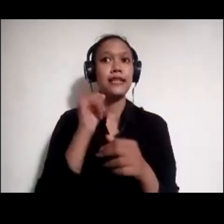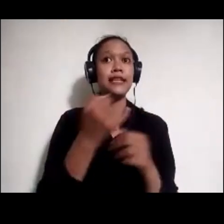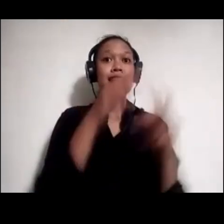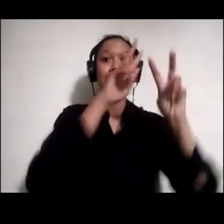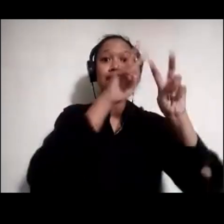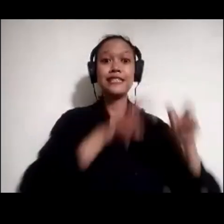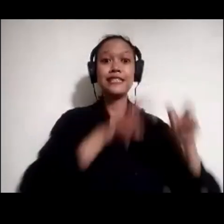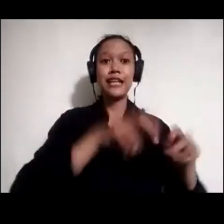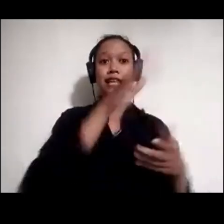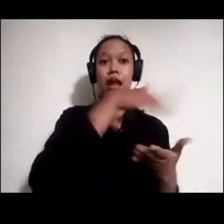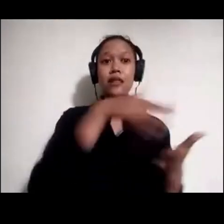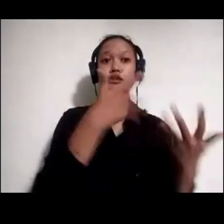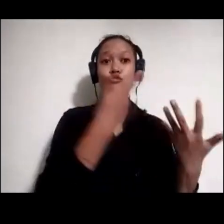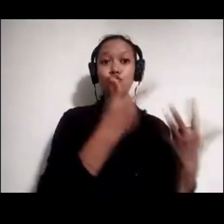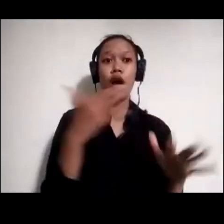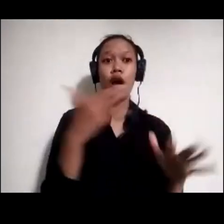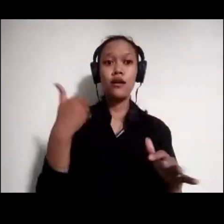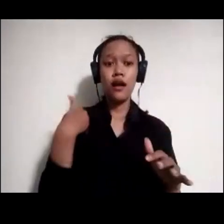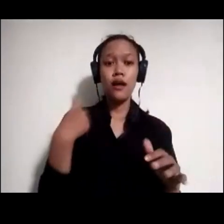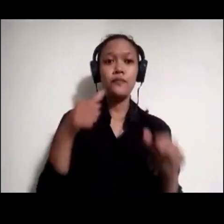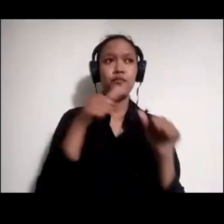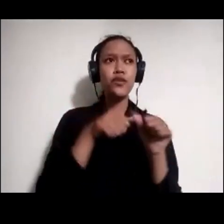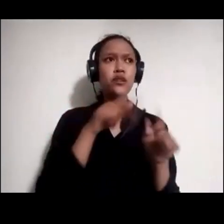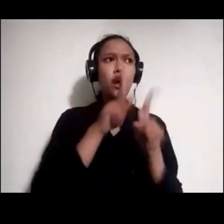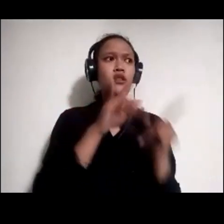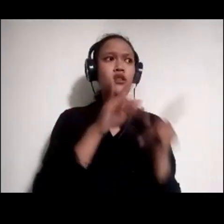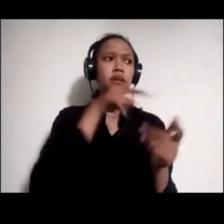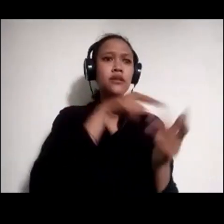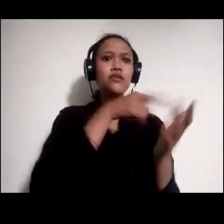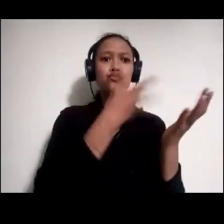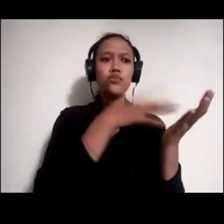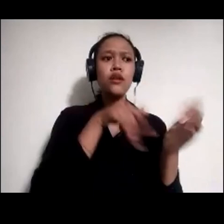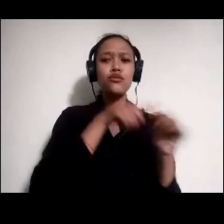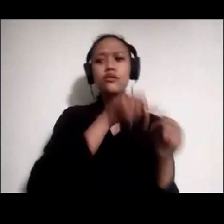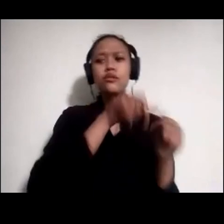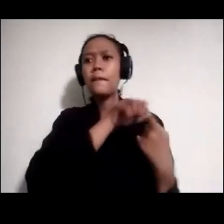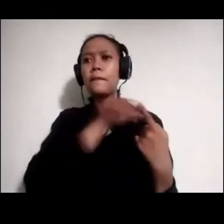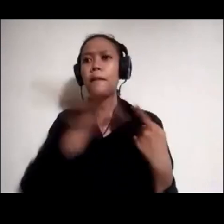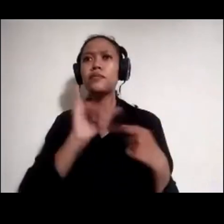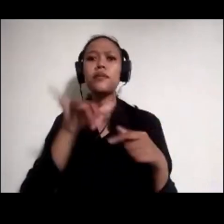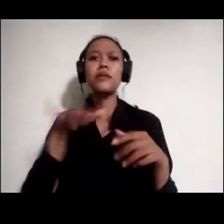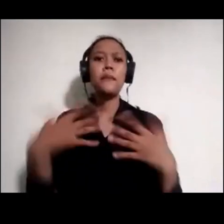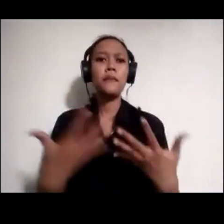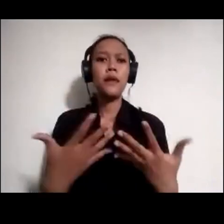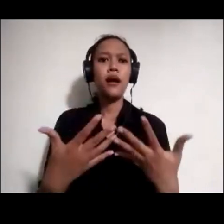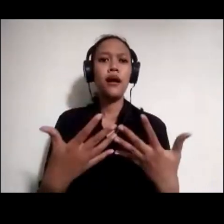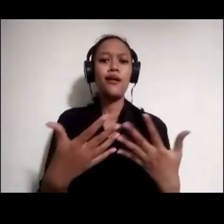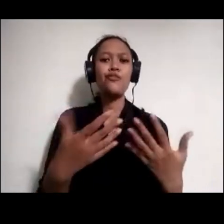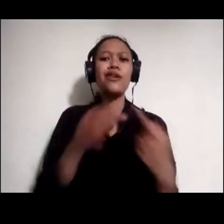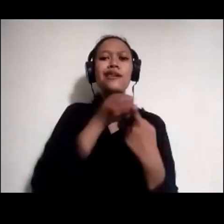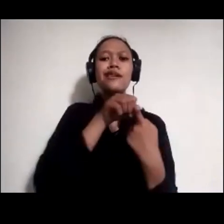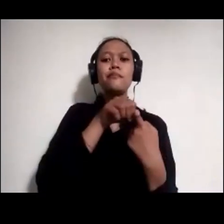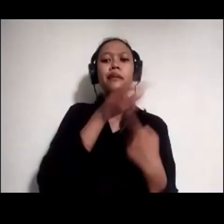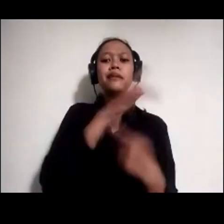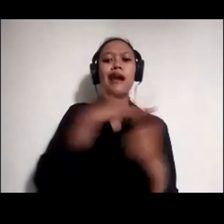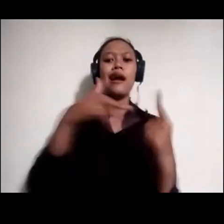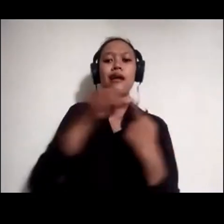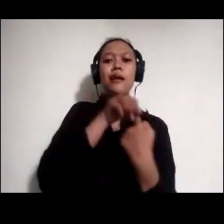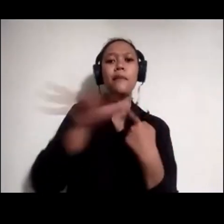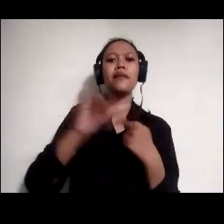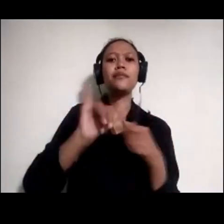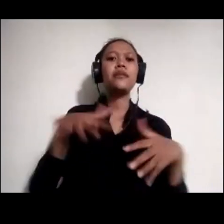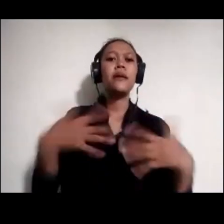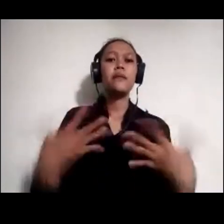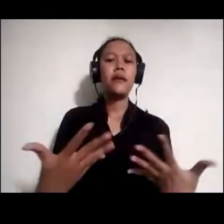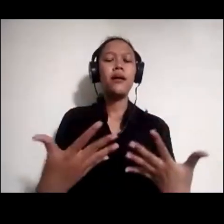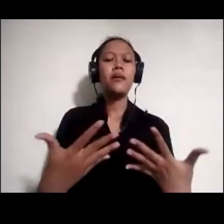ada, kemudian kalau ini sudah begini, terus dampaknya seperti apa? Dampaknya keluarga itu seperti apa gitu. Nah,